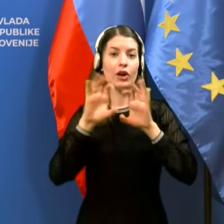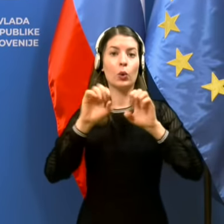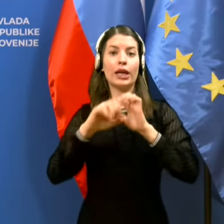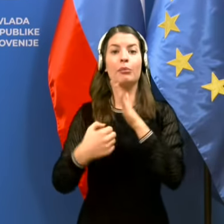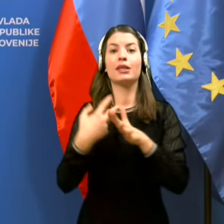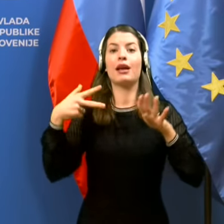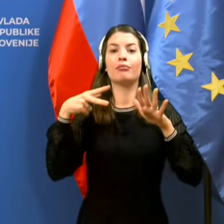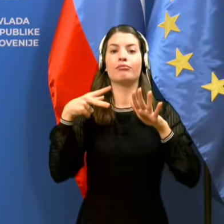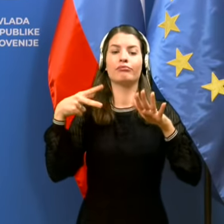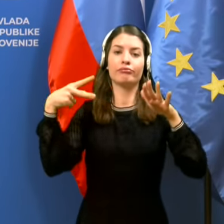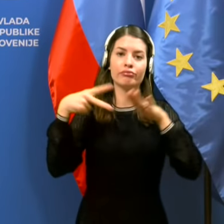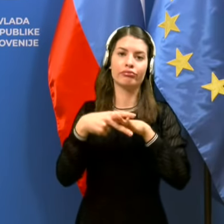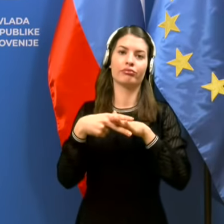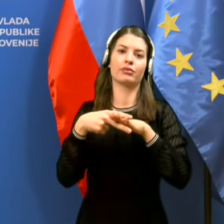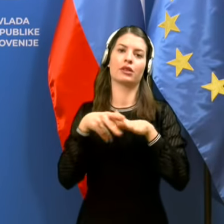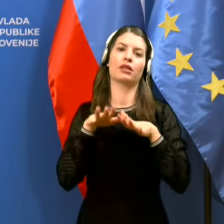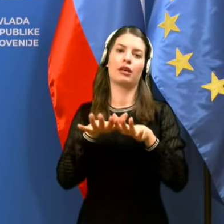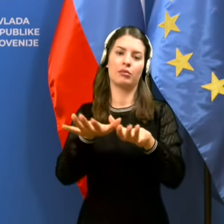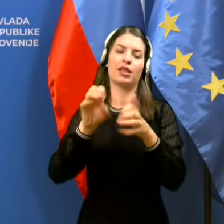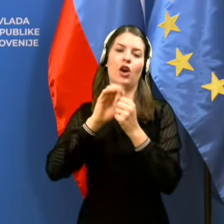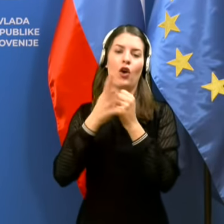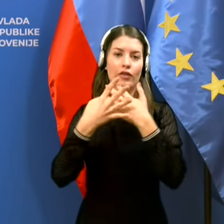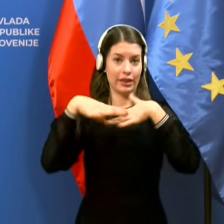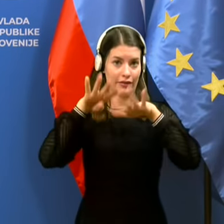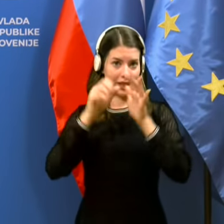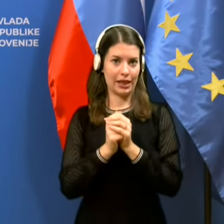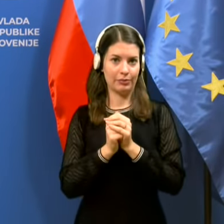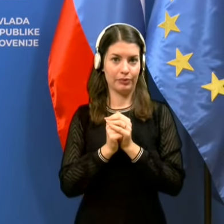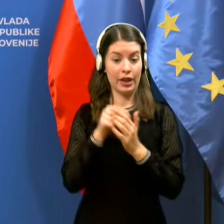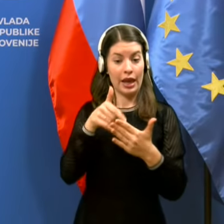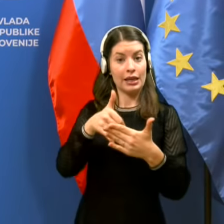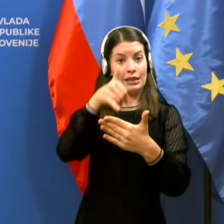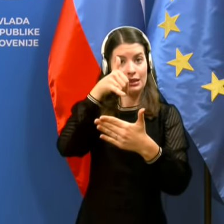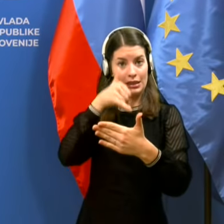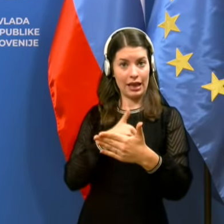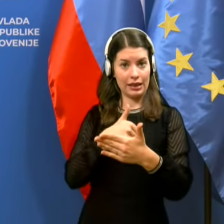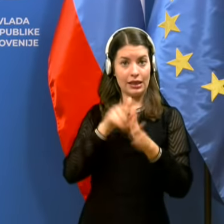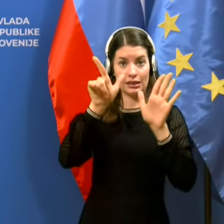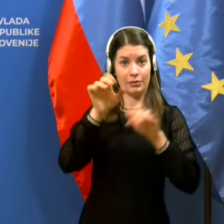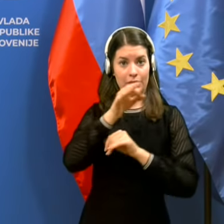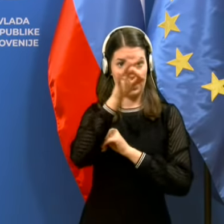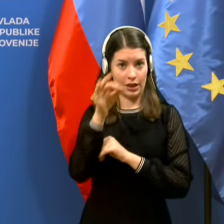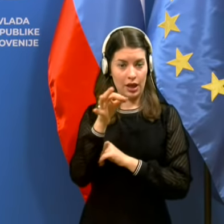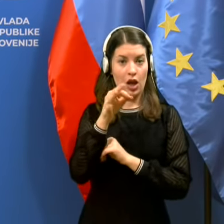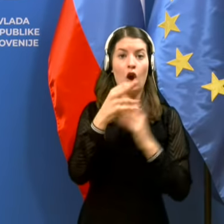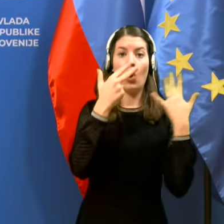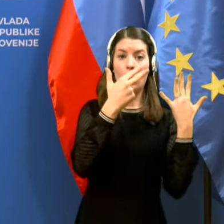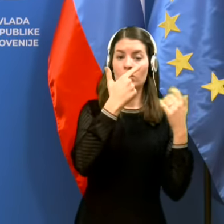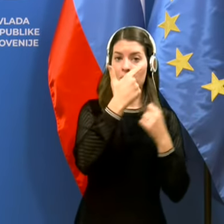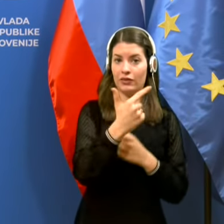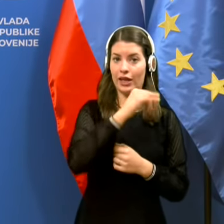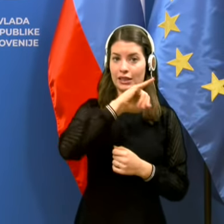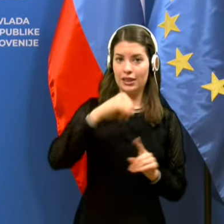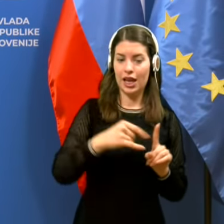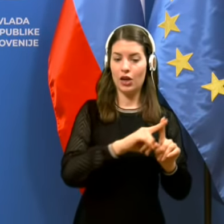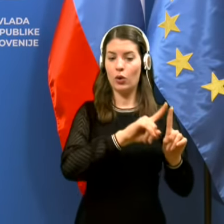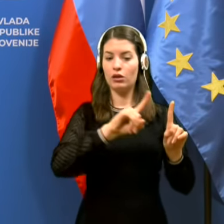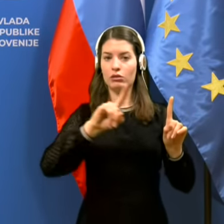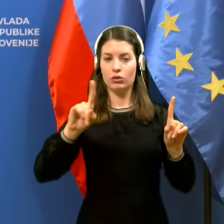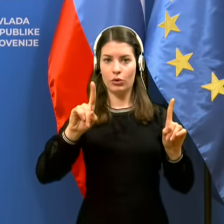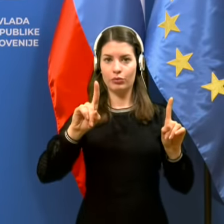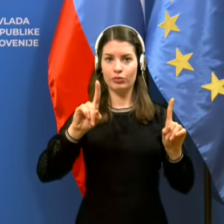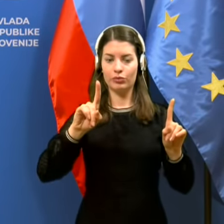širjenja epidemije COVID-19 v zadnjem tednu dni, torej od četrtka 28. januarja